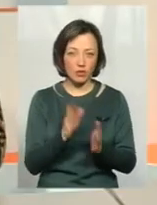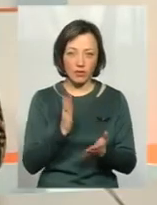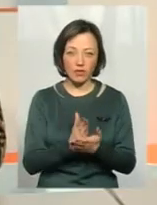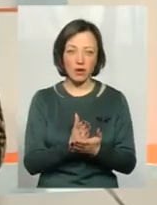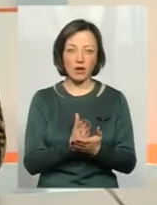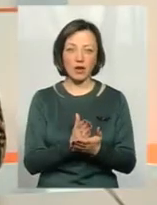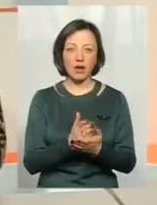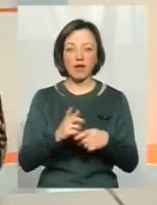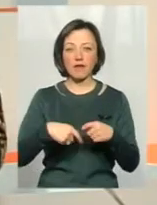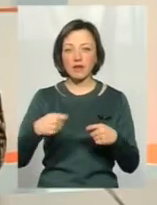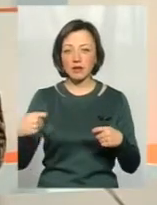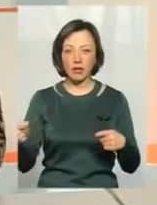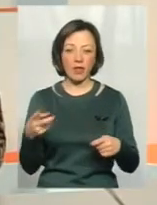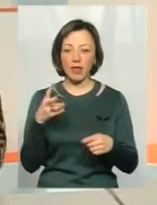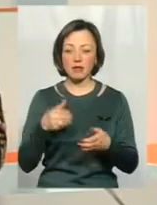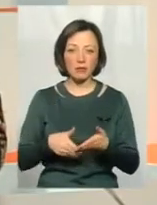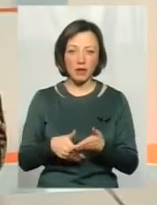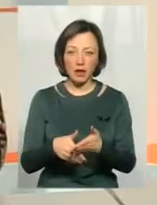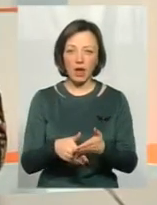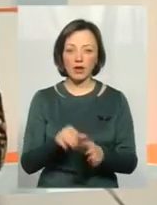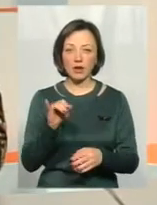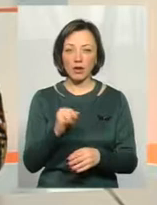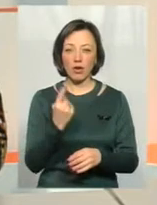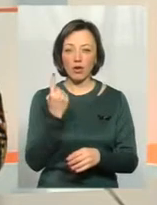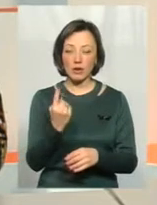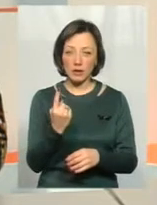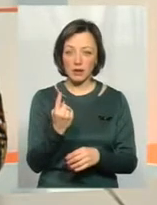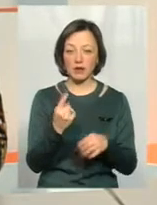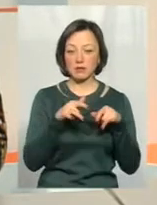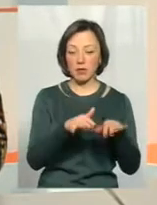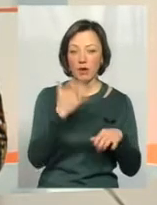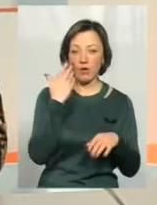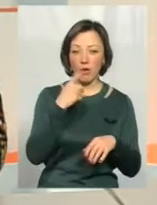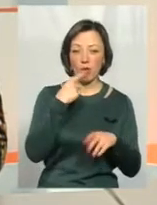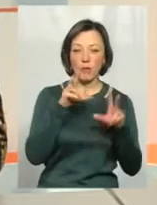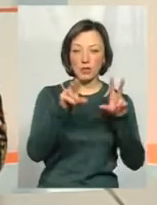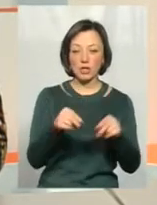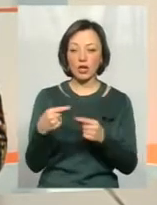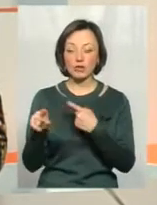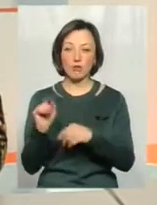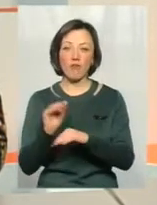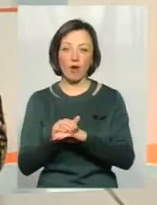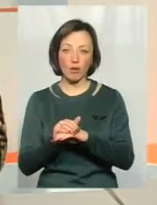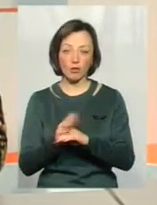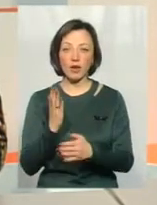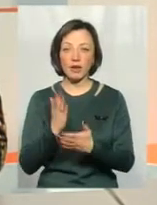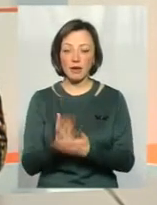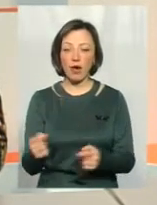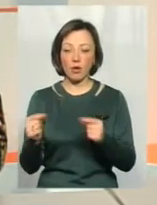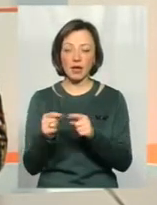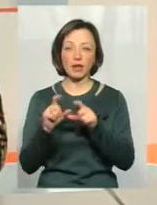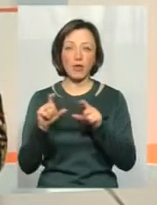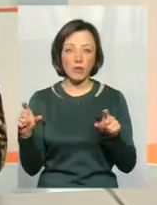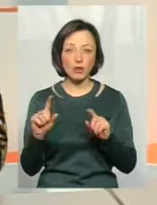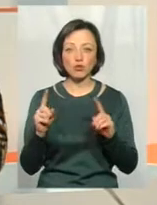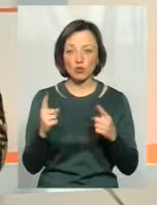відтерміновують, не сприяють. Тобто, і одна річ, коли ми говоримо, обіцяємо, а інша, по факту, є конкретний об'єкт,